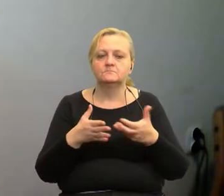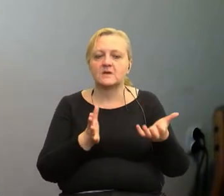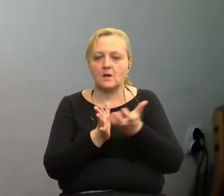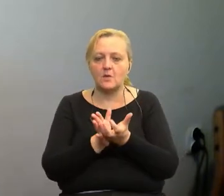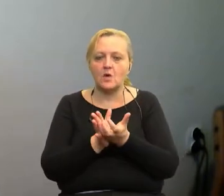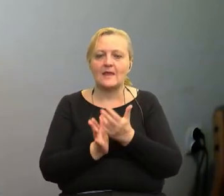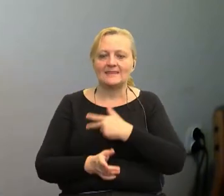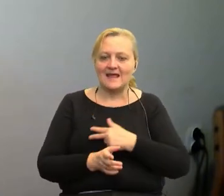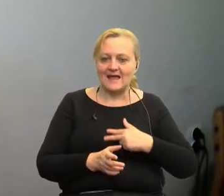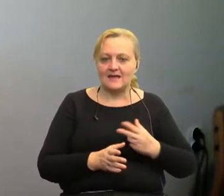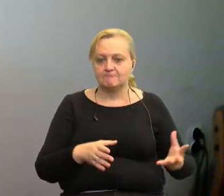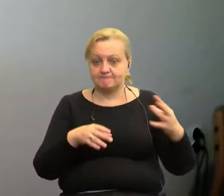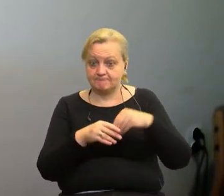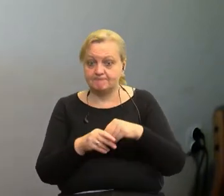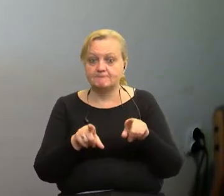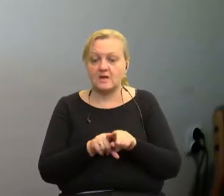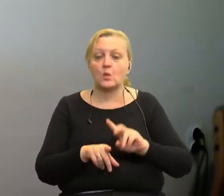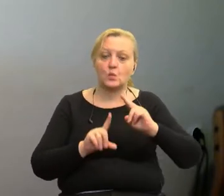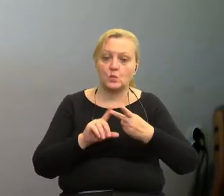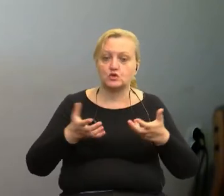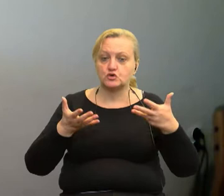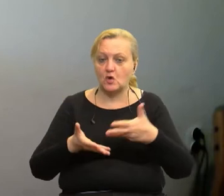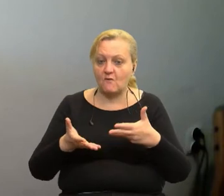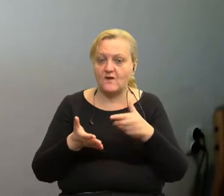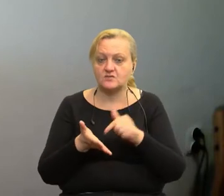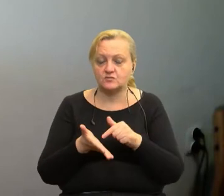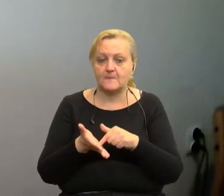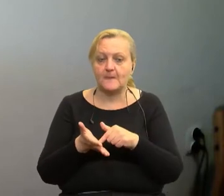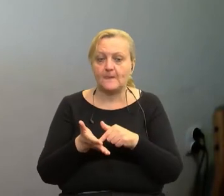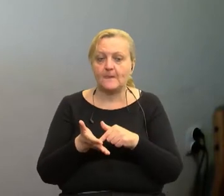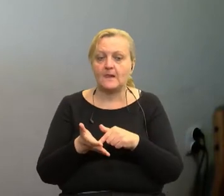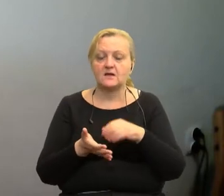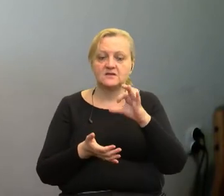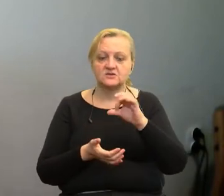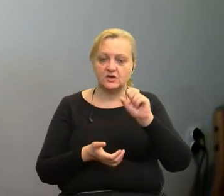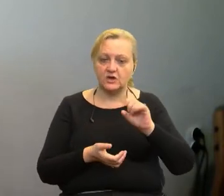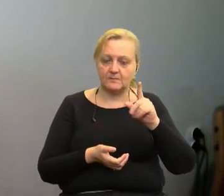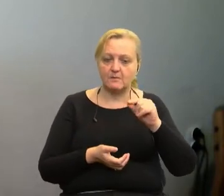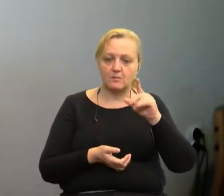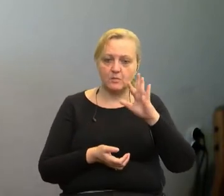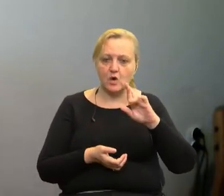Duńskich i również drugie stowarzyszenie Shebrokers and